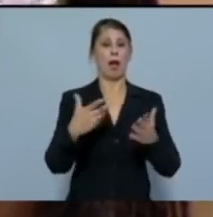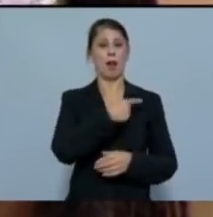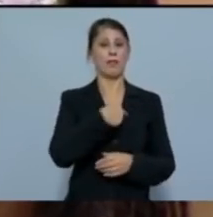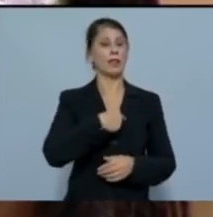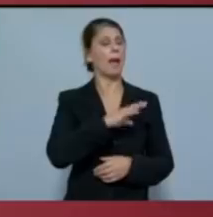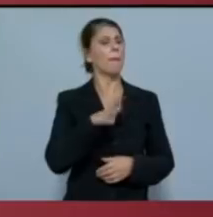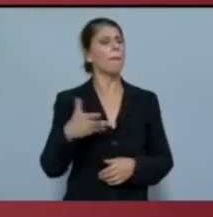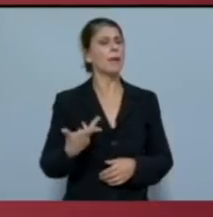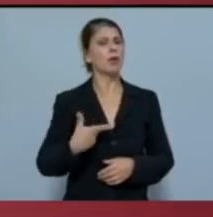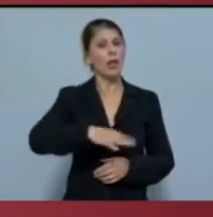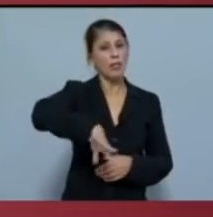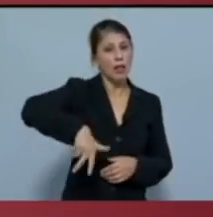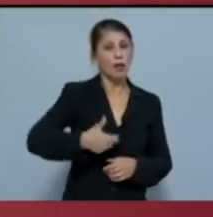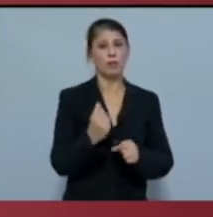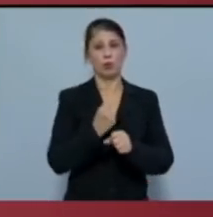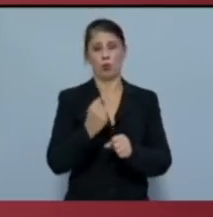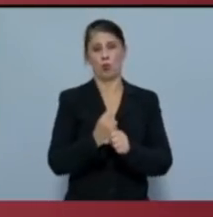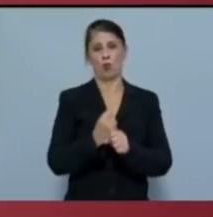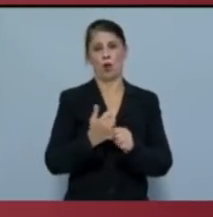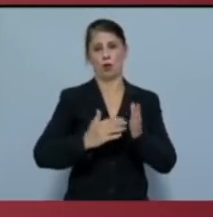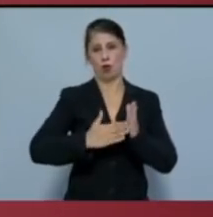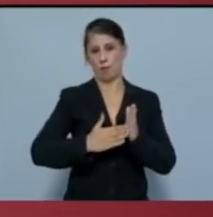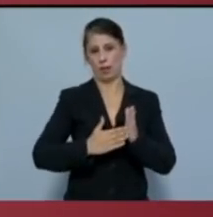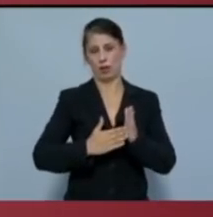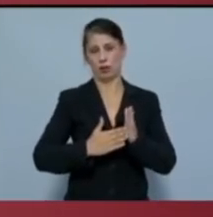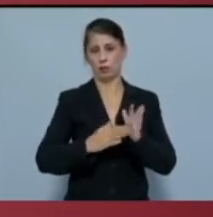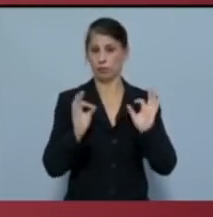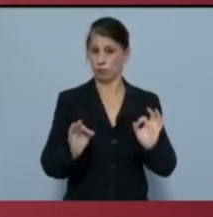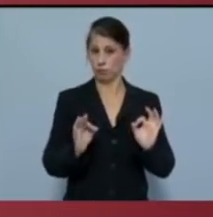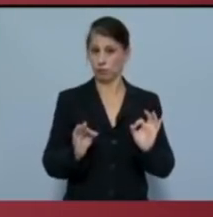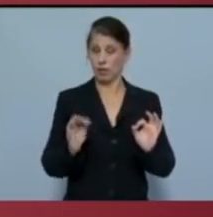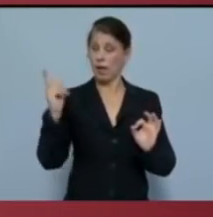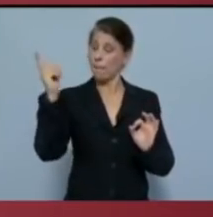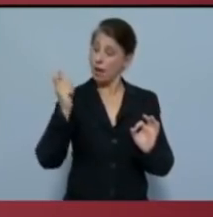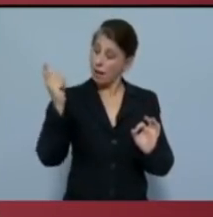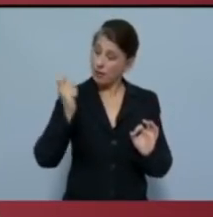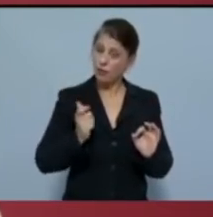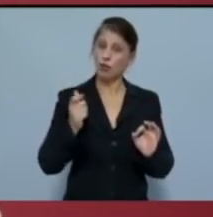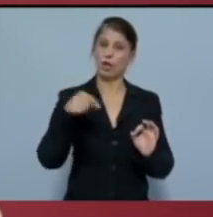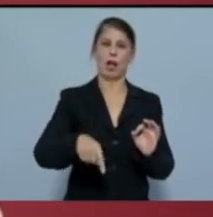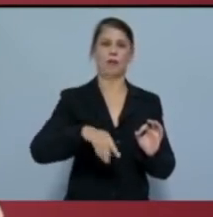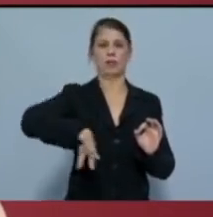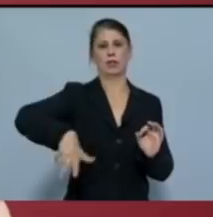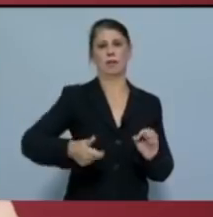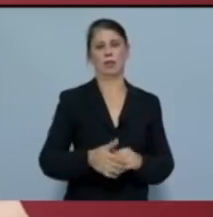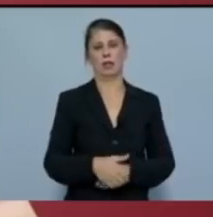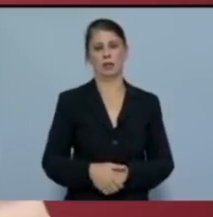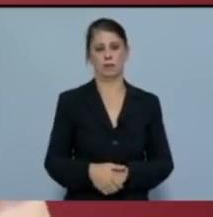κλέβουν τη δουλειά των εργαζομένων και μάλιστα και με επιδότηση αυτής της κλεψιάς.